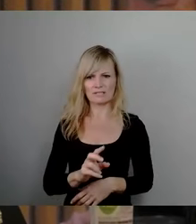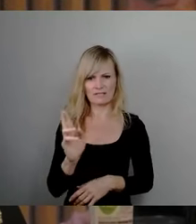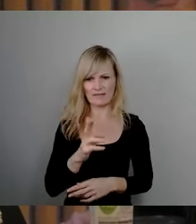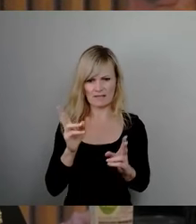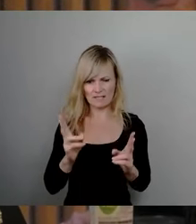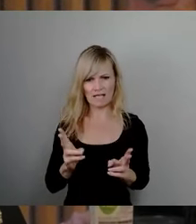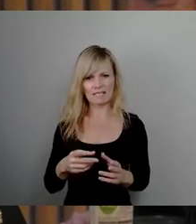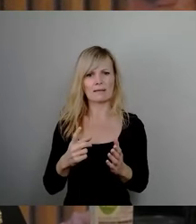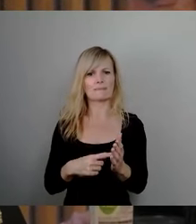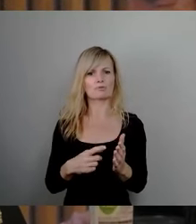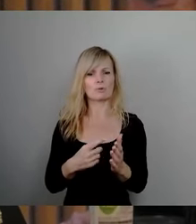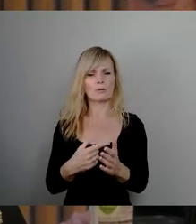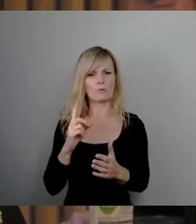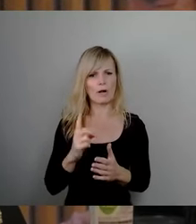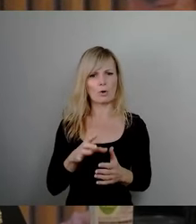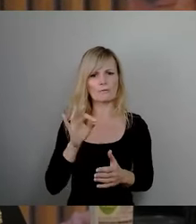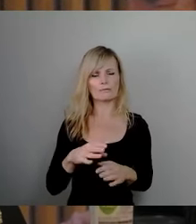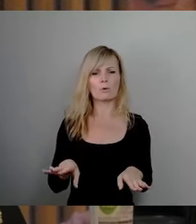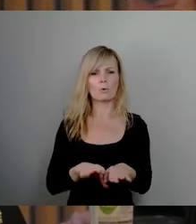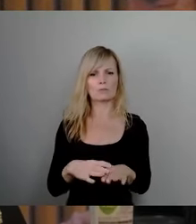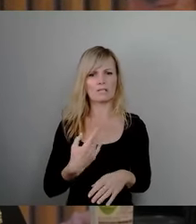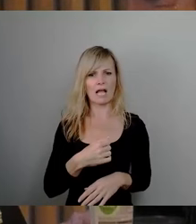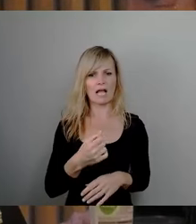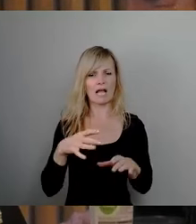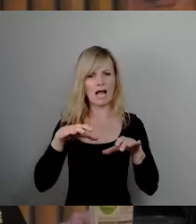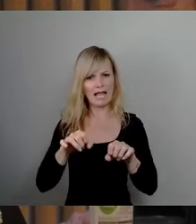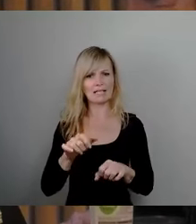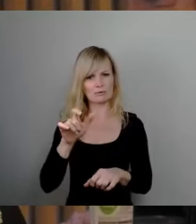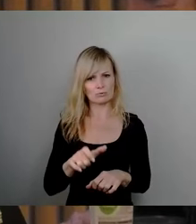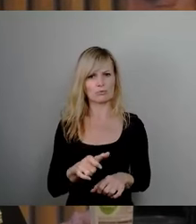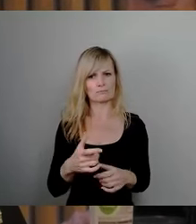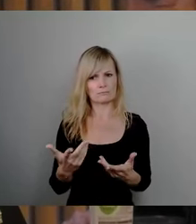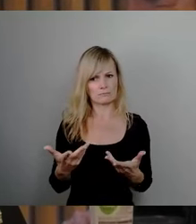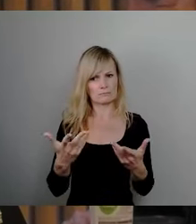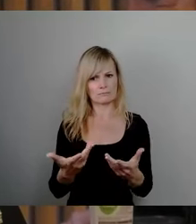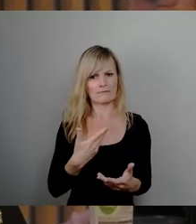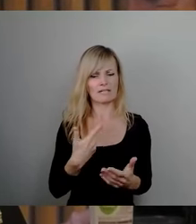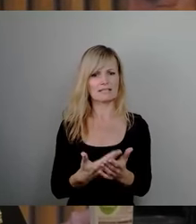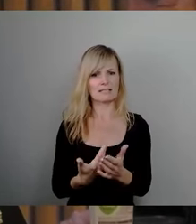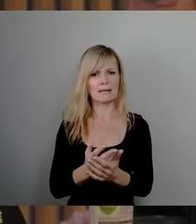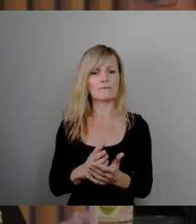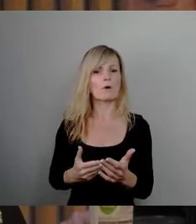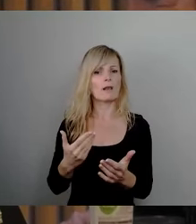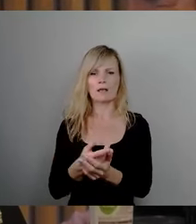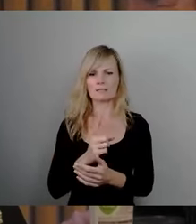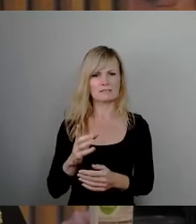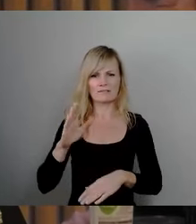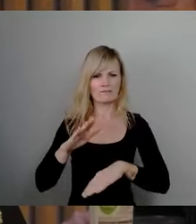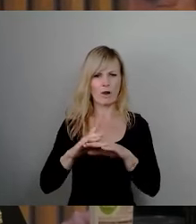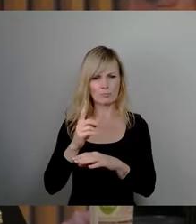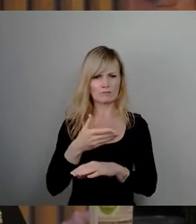Besteuerung auch des Grundeigentums herbeiführen will. Und deswegen ist diese Vorlage eben unzureichend und abzulehnen.